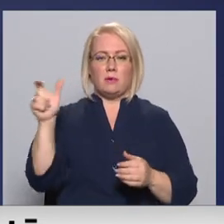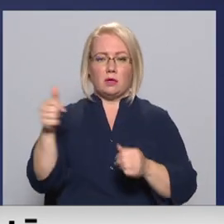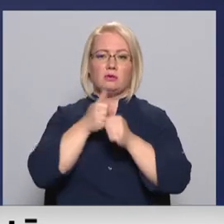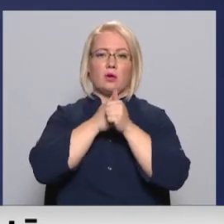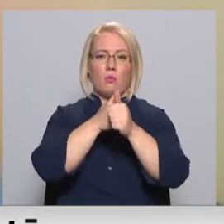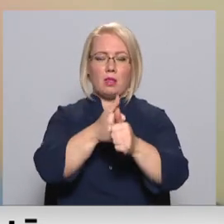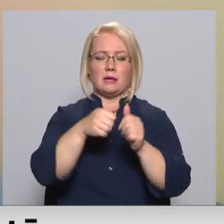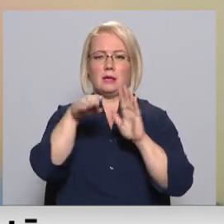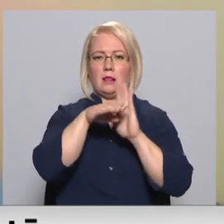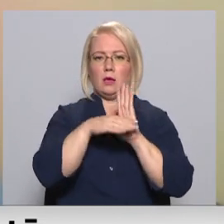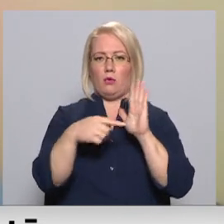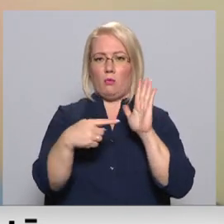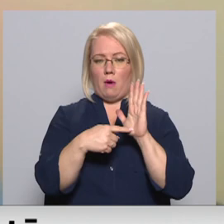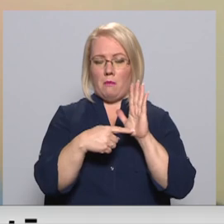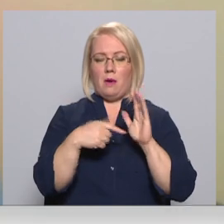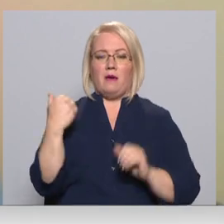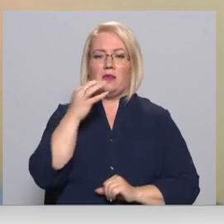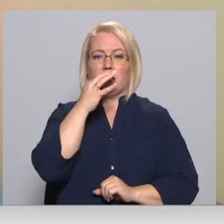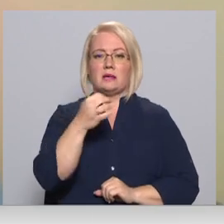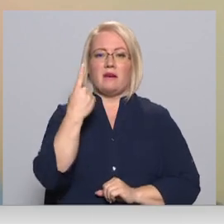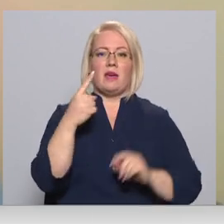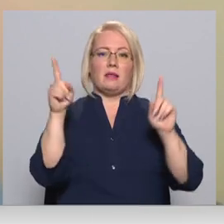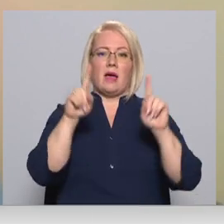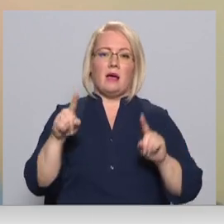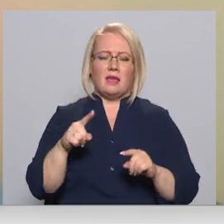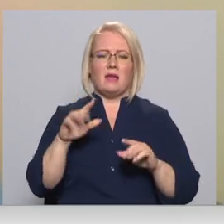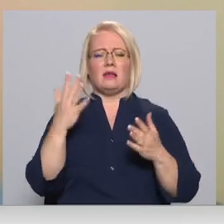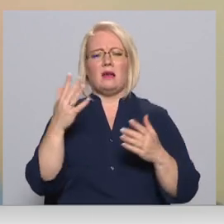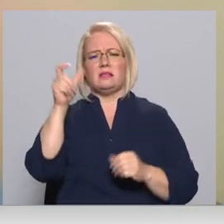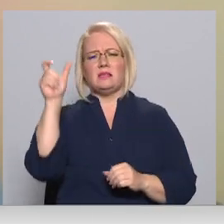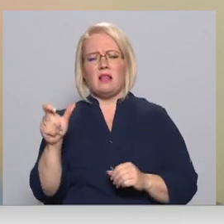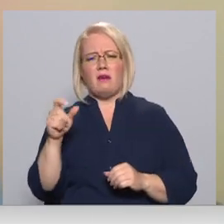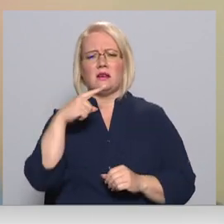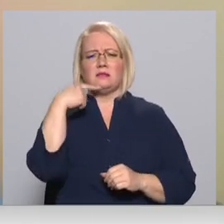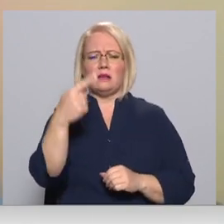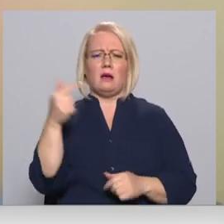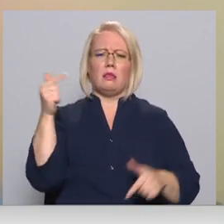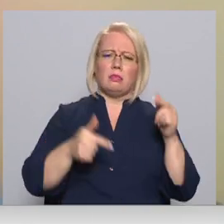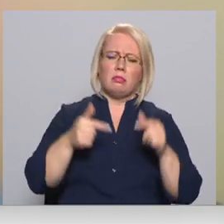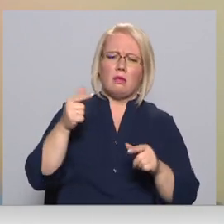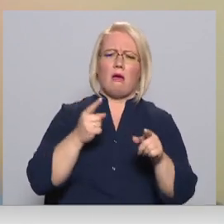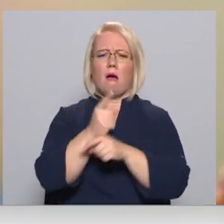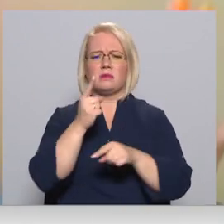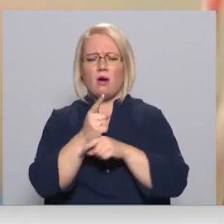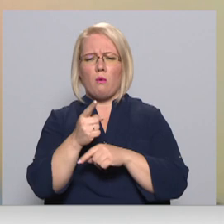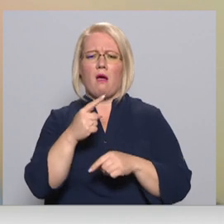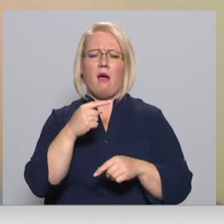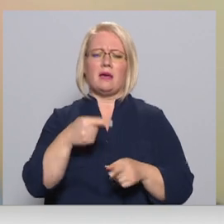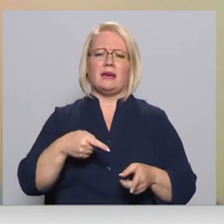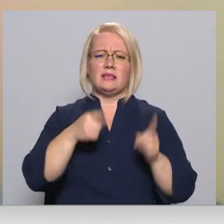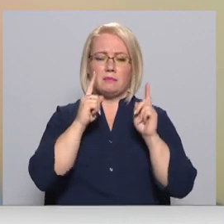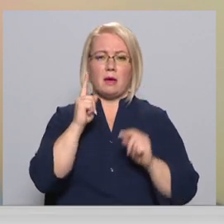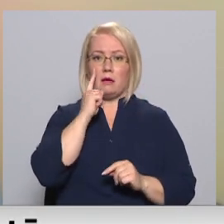līdzlikumam. Vieno ieti ir, ja cilvēks pauž tur ar lecenizētiem bārdiem apsaukājas, izsmēja un tā, ka tas ir